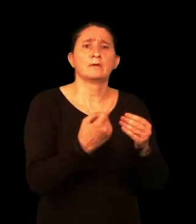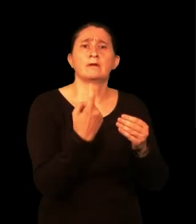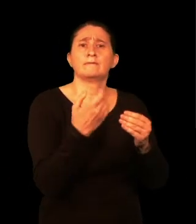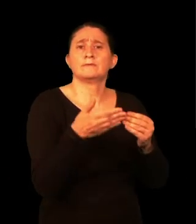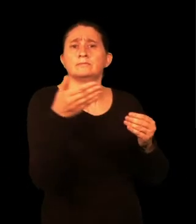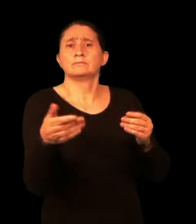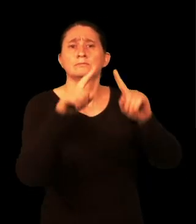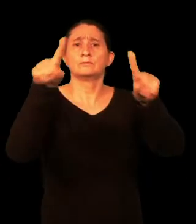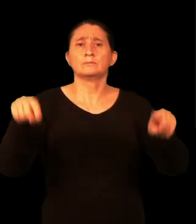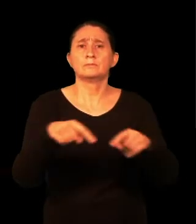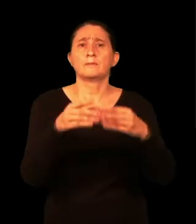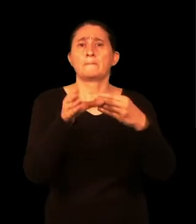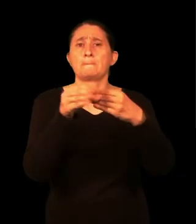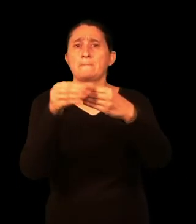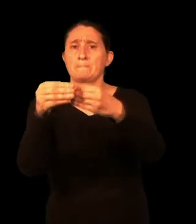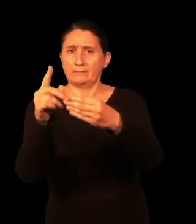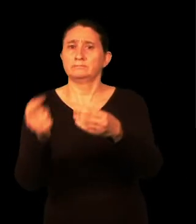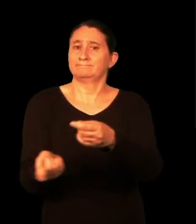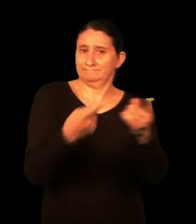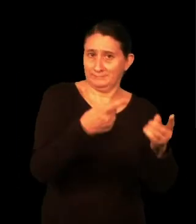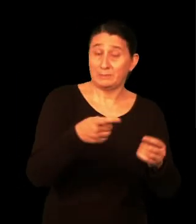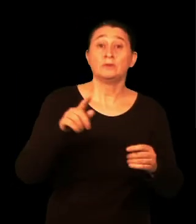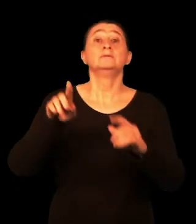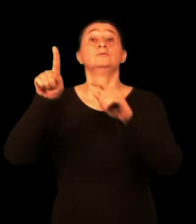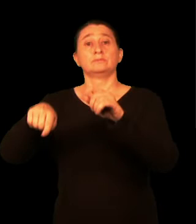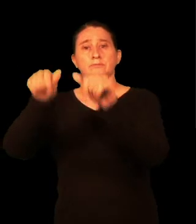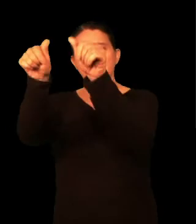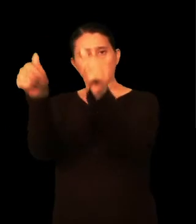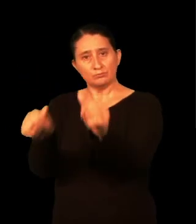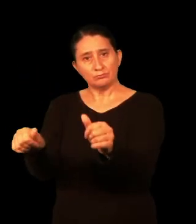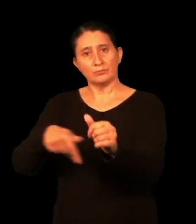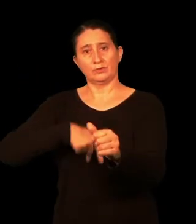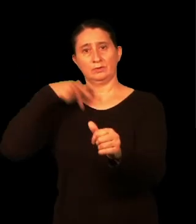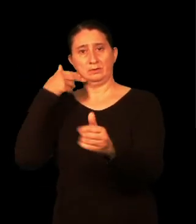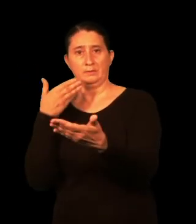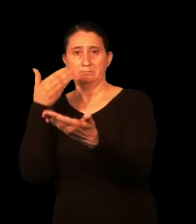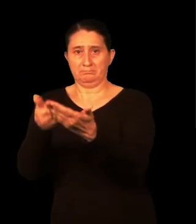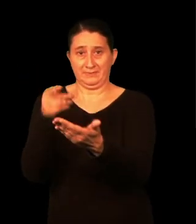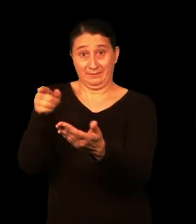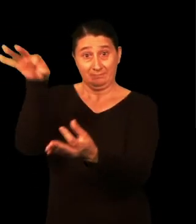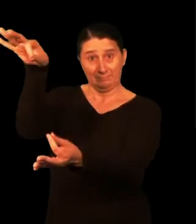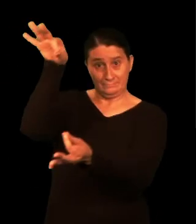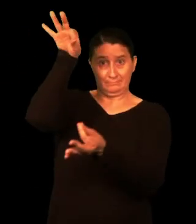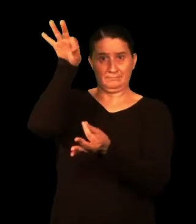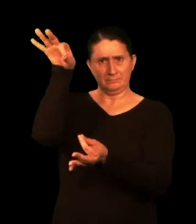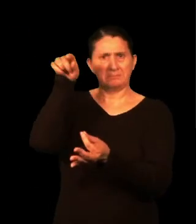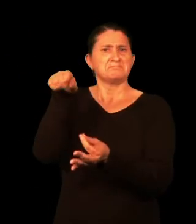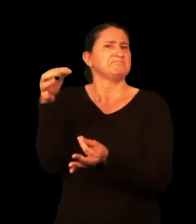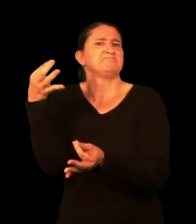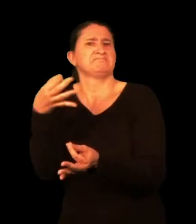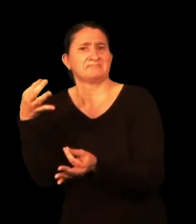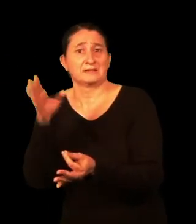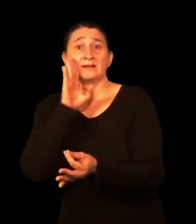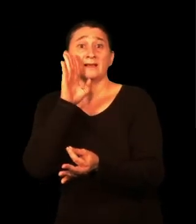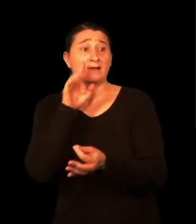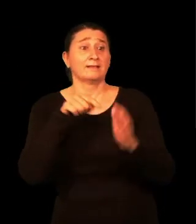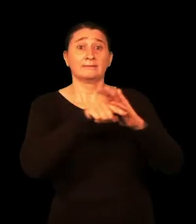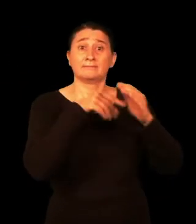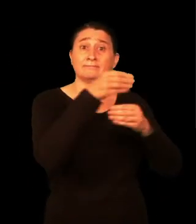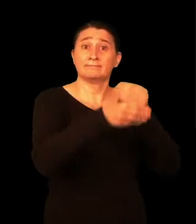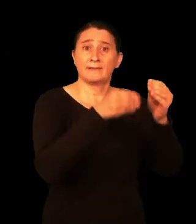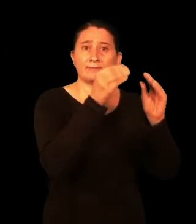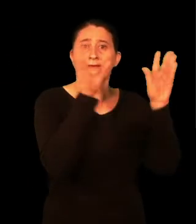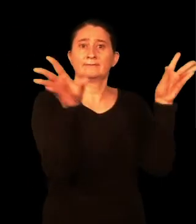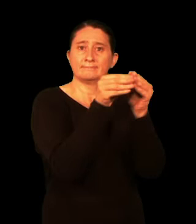ana, izapidea egiteko beharrezko dokumentuak eta eskabide horokorra. Eskabide horokorra egin nahi duzun izapidea,